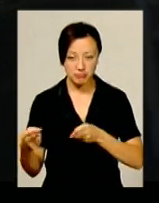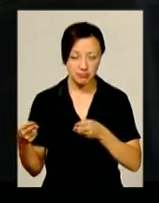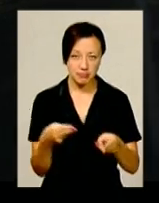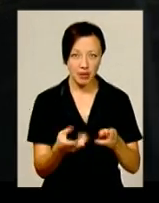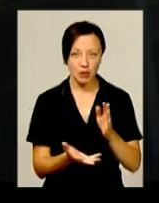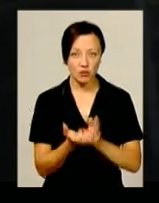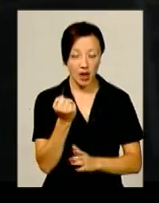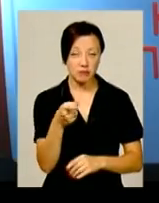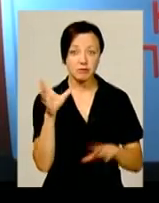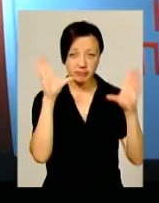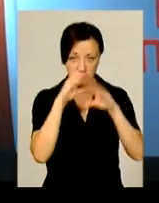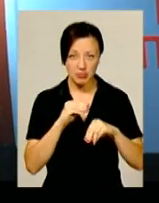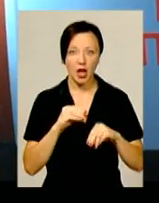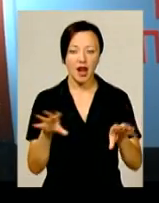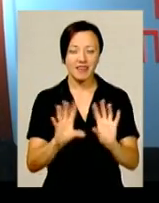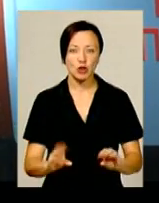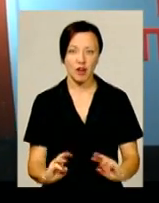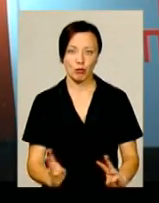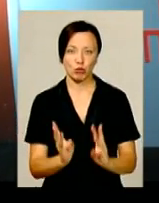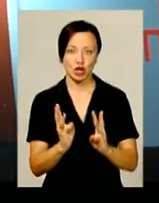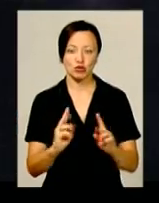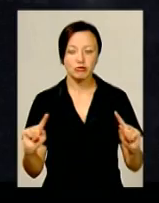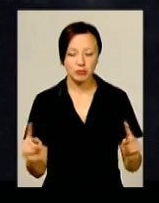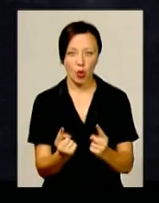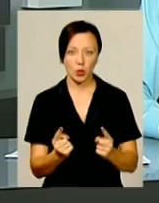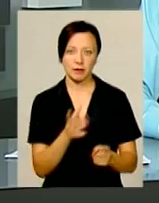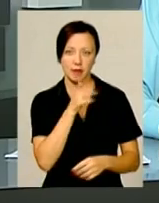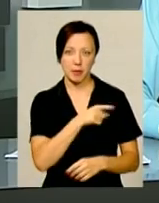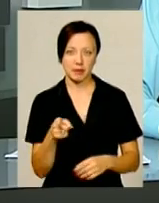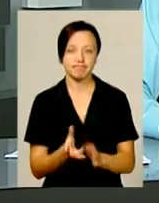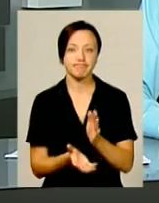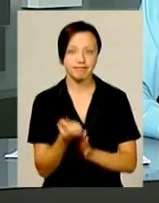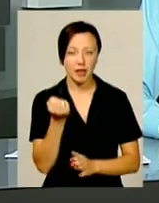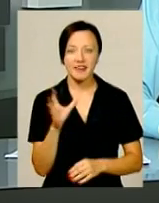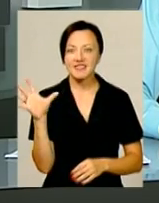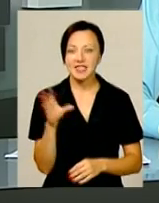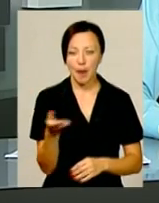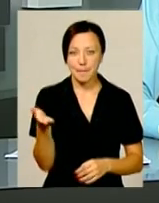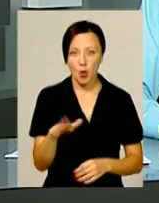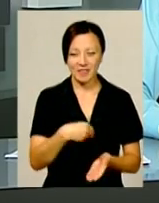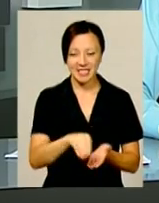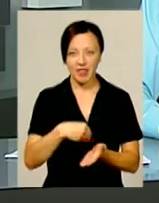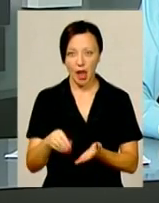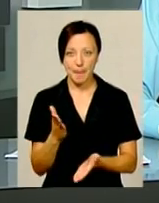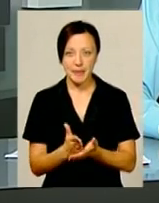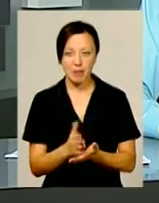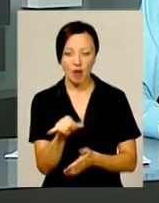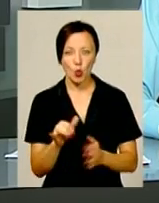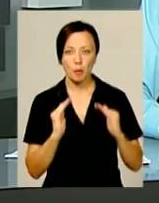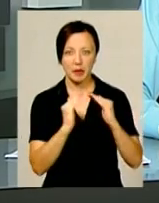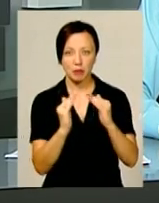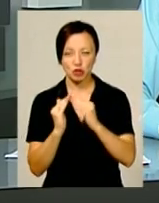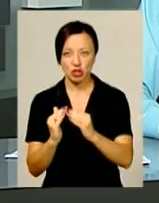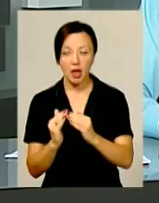рятувальники, їм вдалося ліквідувати пожежу у найкоротші терміни та врятувати все поголів'я свиней, яке перебувало у приміщенні